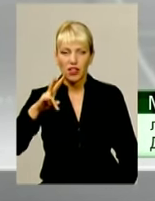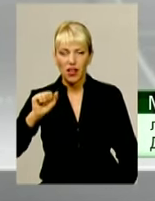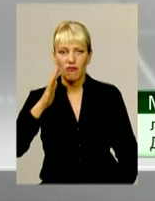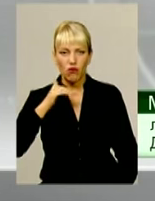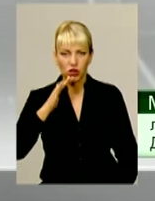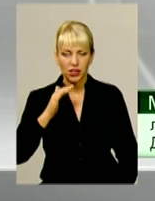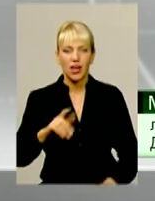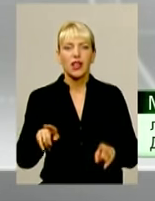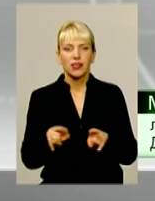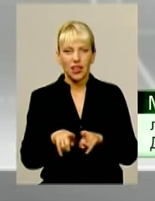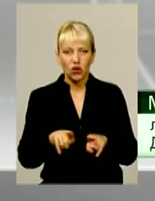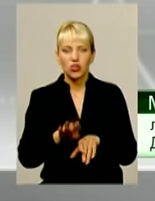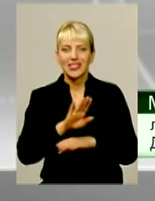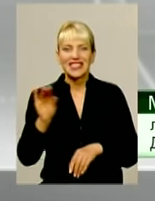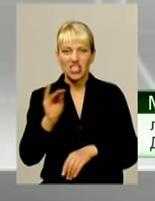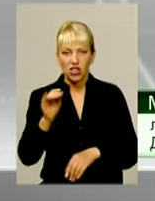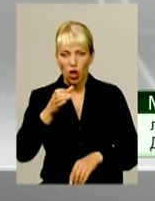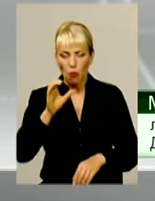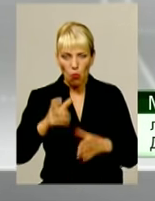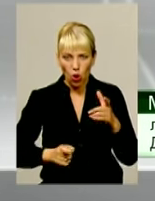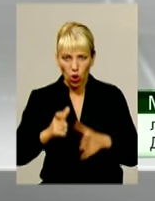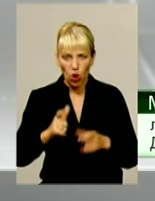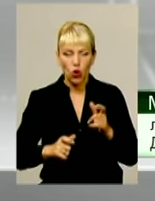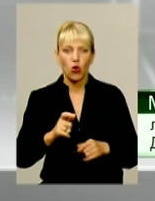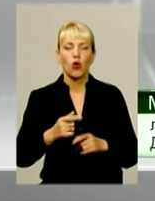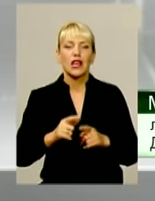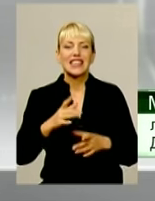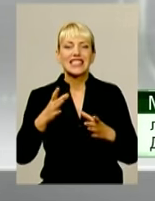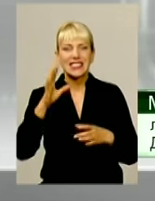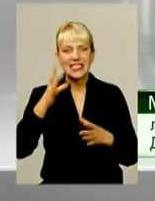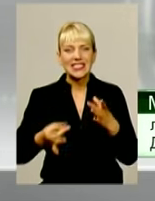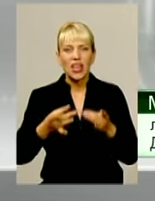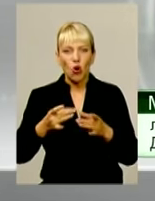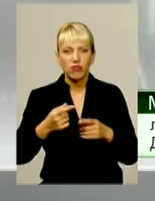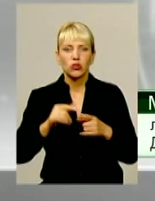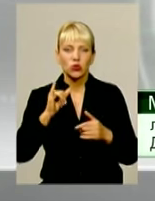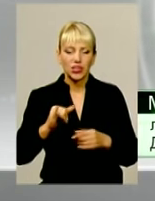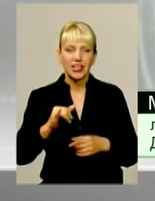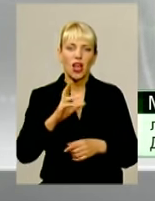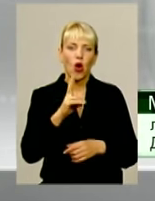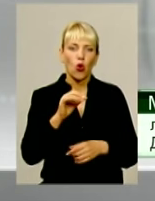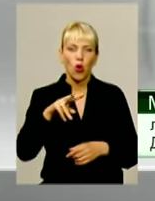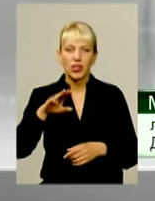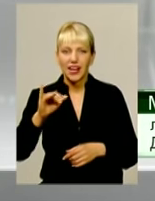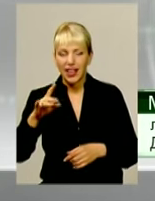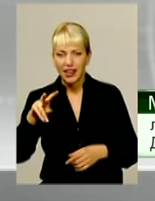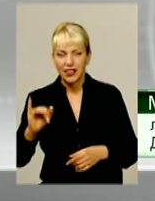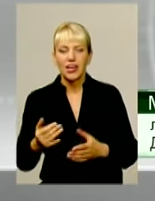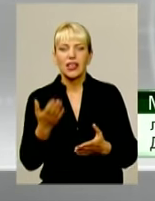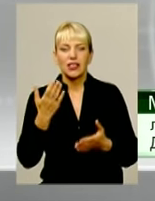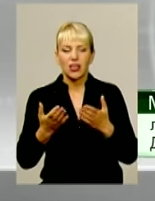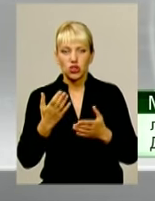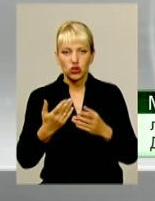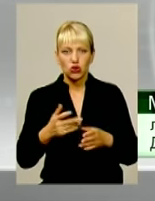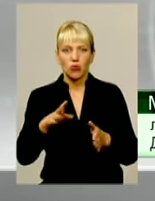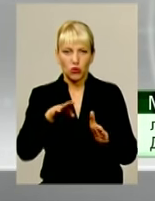з нежиреним молоком, молочно-сироваткою, соками, нереалізовані напої, киснево-білково-коктейлі. У разі винкнення симптомів гострого